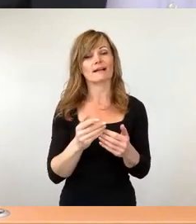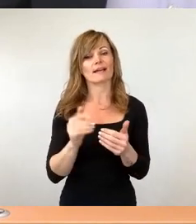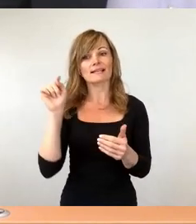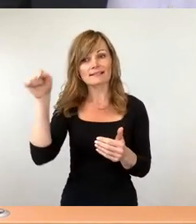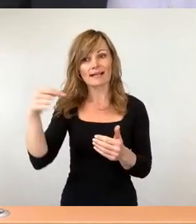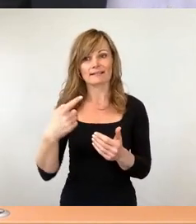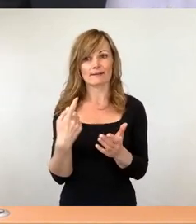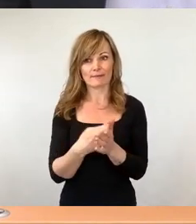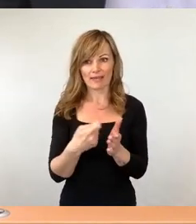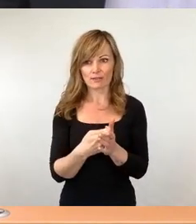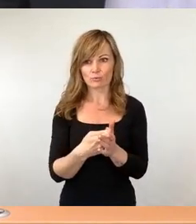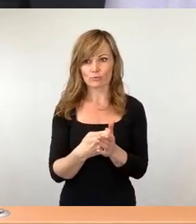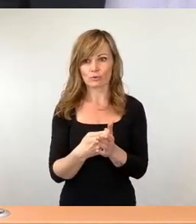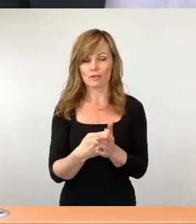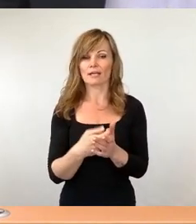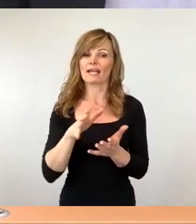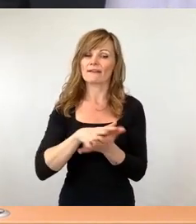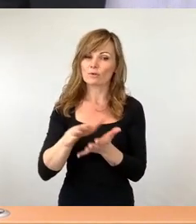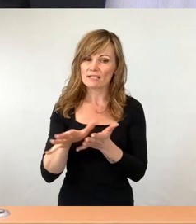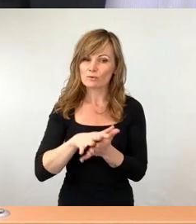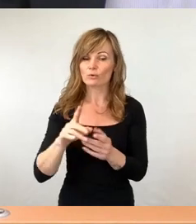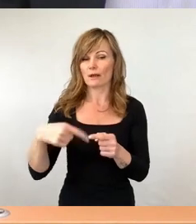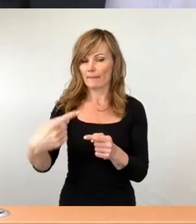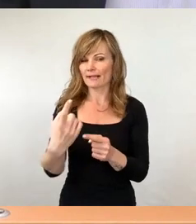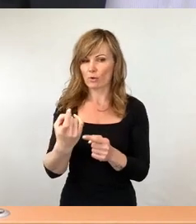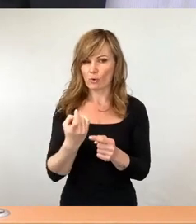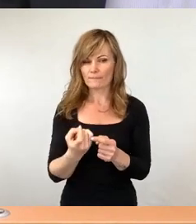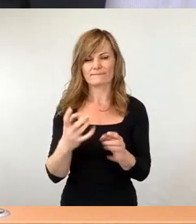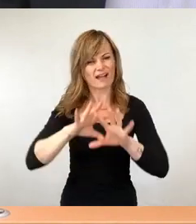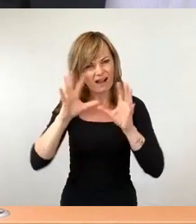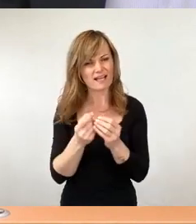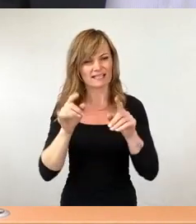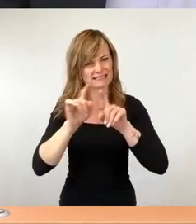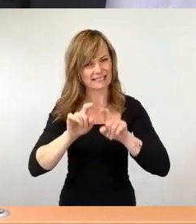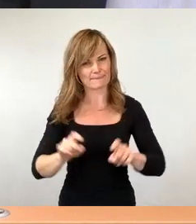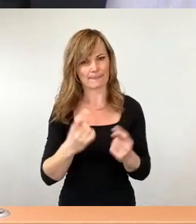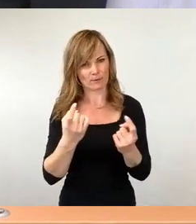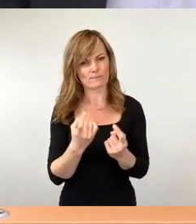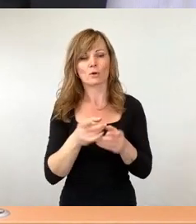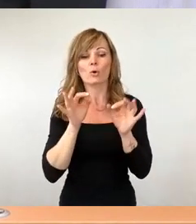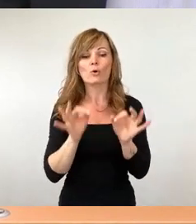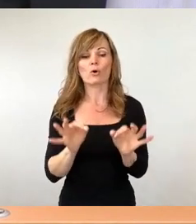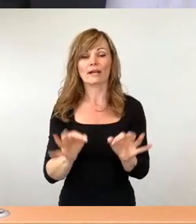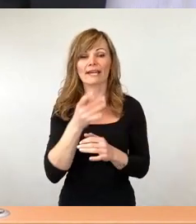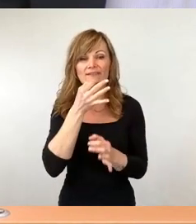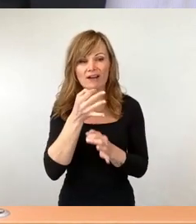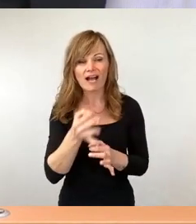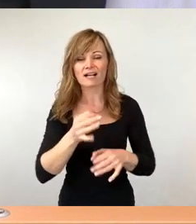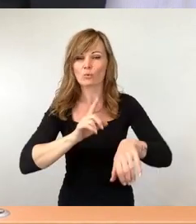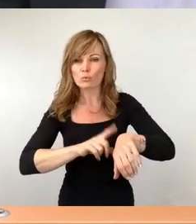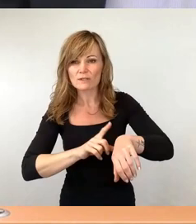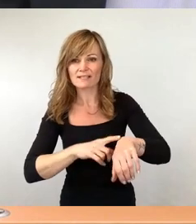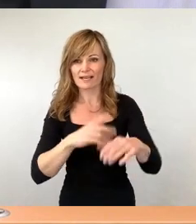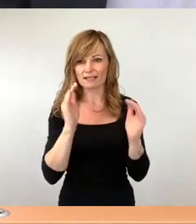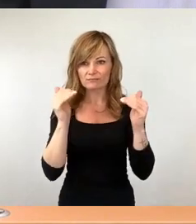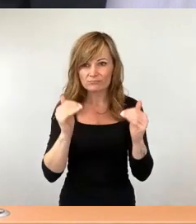die Evaluation erfolgt. Alle diese Thematiken werden einfließen, aber zu den konkreten Fragen der Uhrzeiten. Es steht